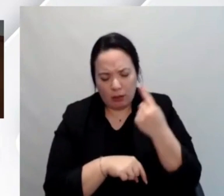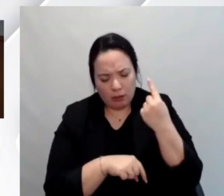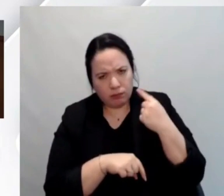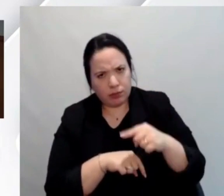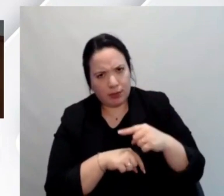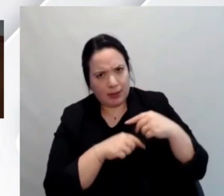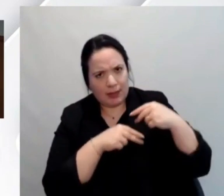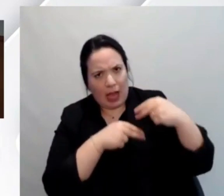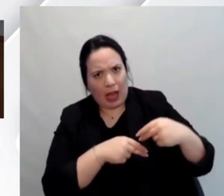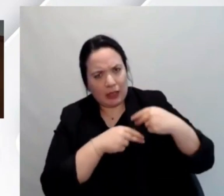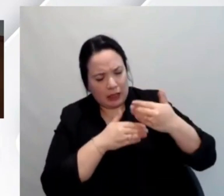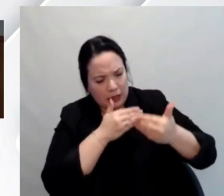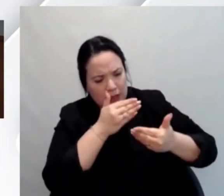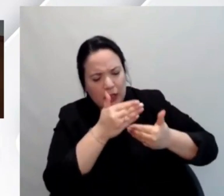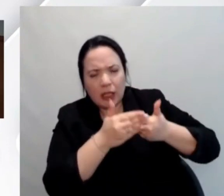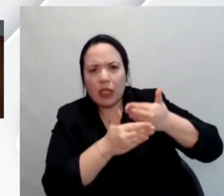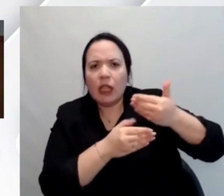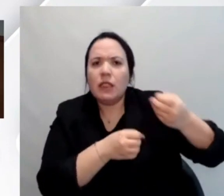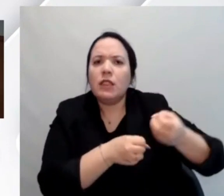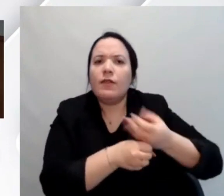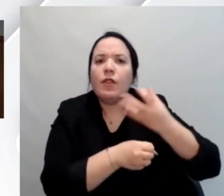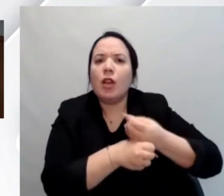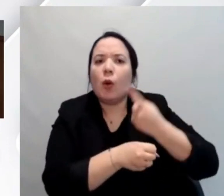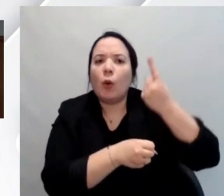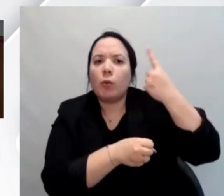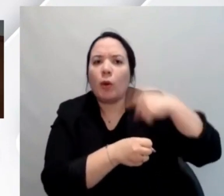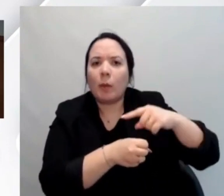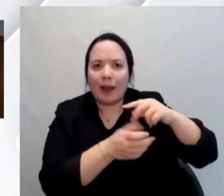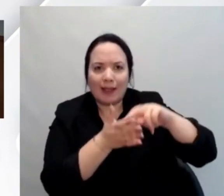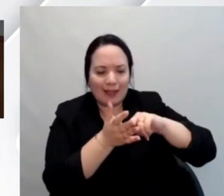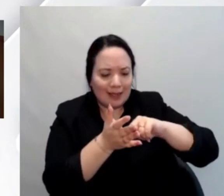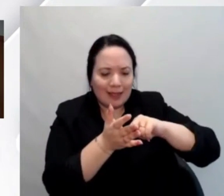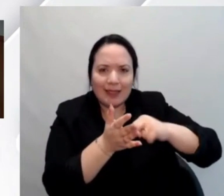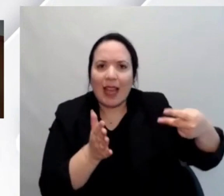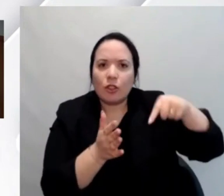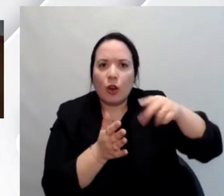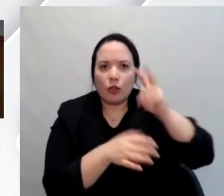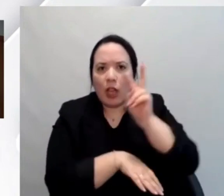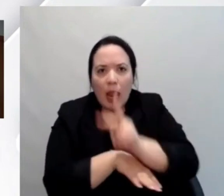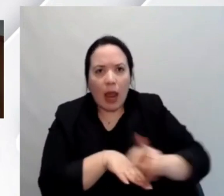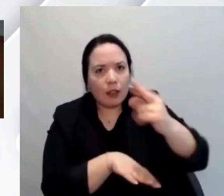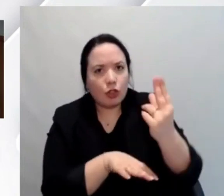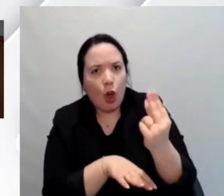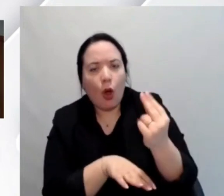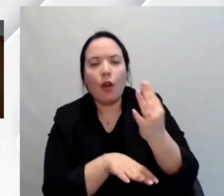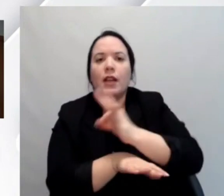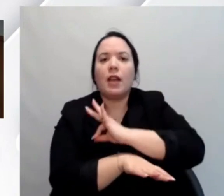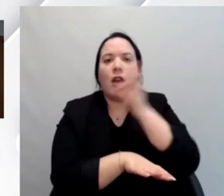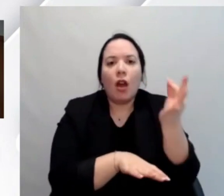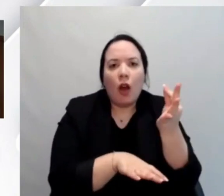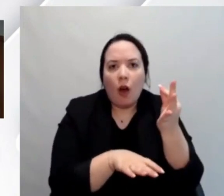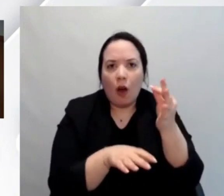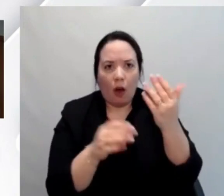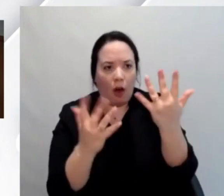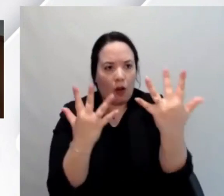modo da poter permettere l'uso di queste tecnologie come il lettore di schermo, l'adattamento della visualizzazione